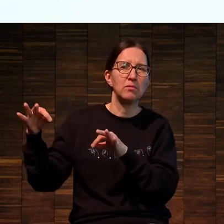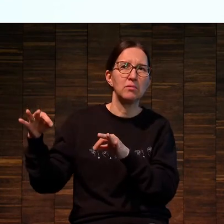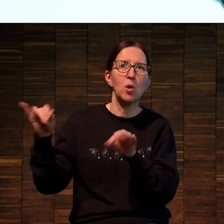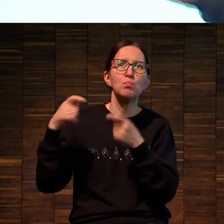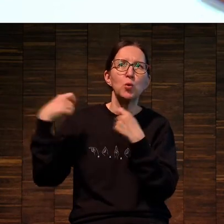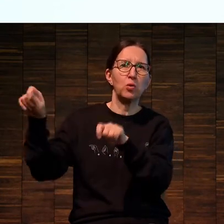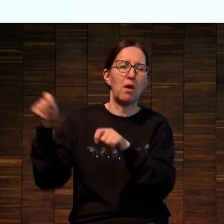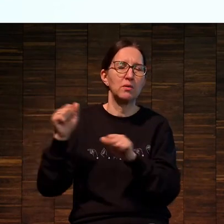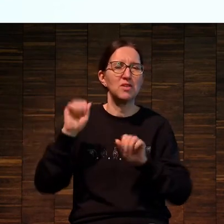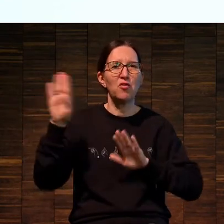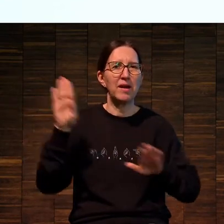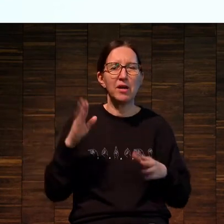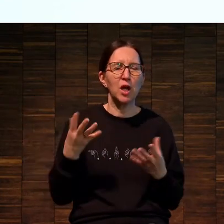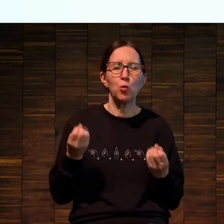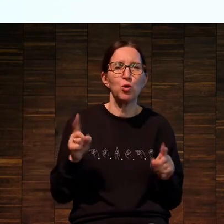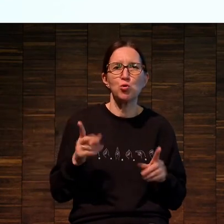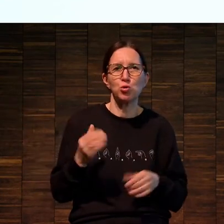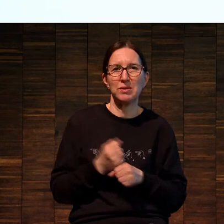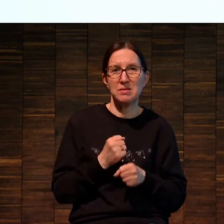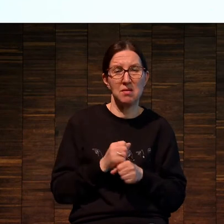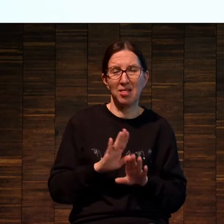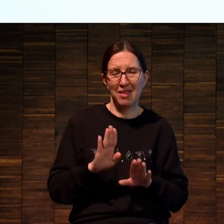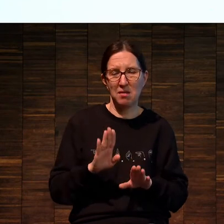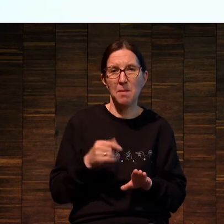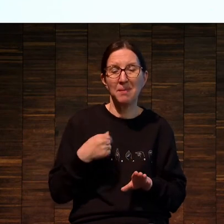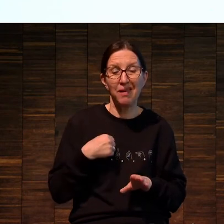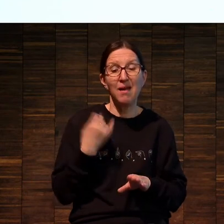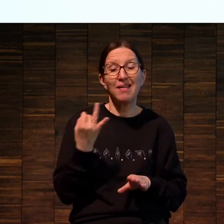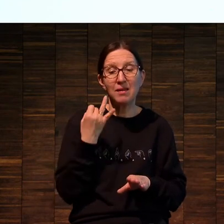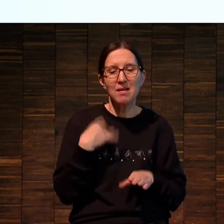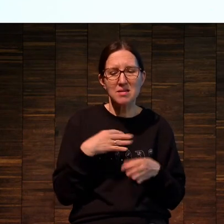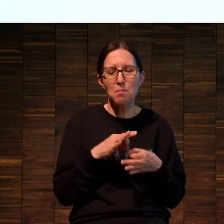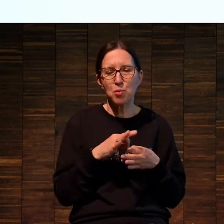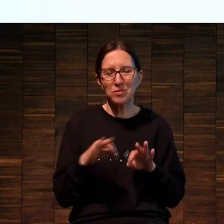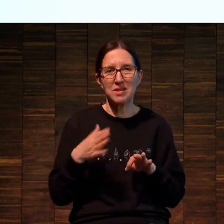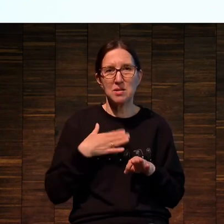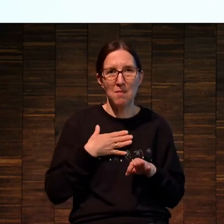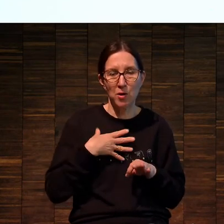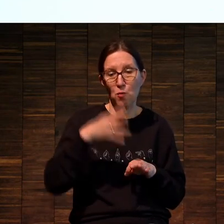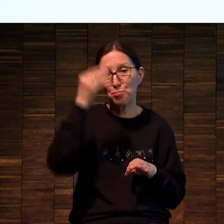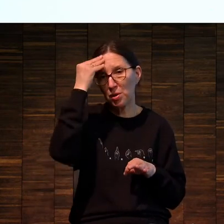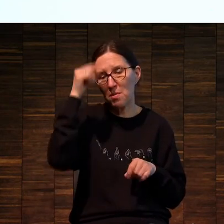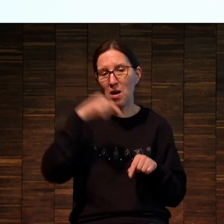или продать в галерее, или там, я не знаю, что. То есть на самом деле, в моем понимании,